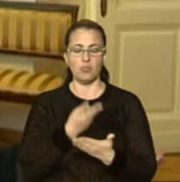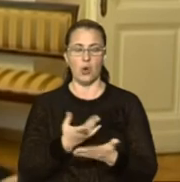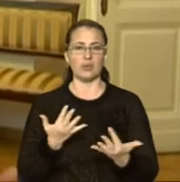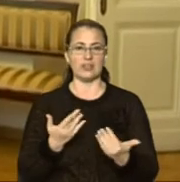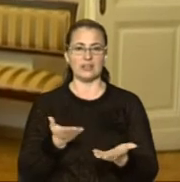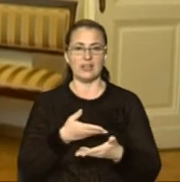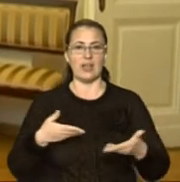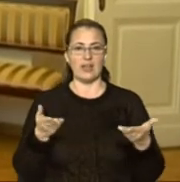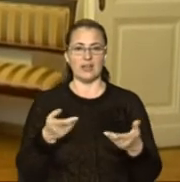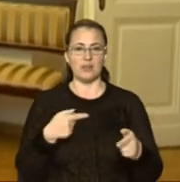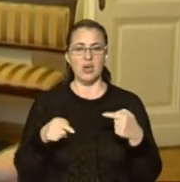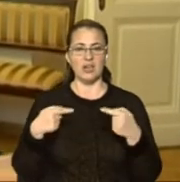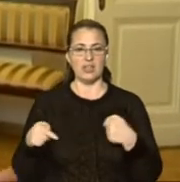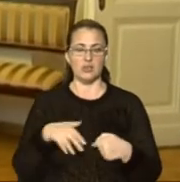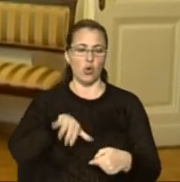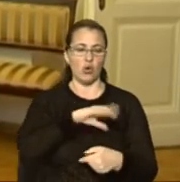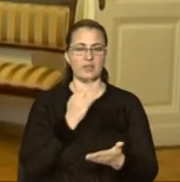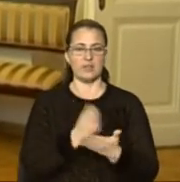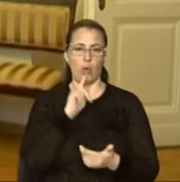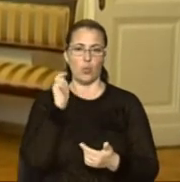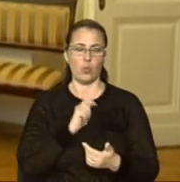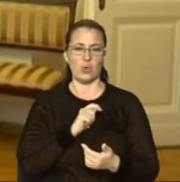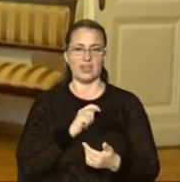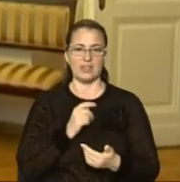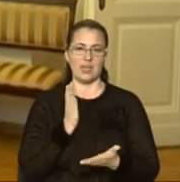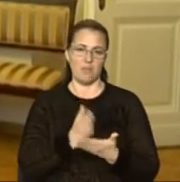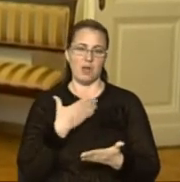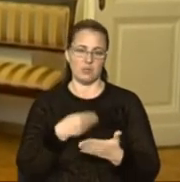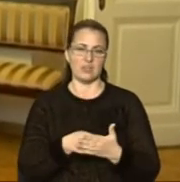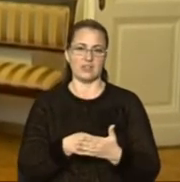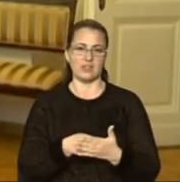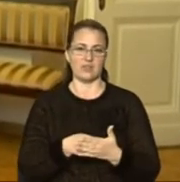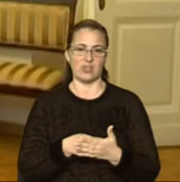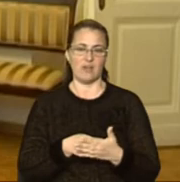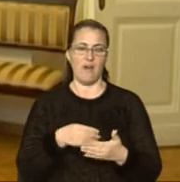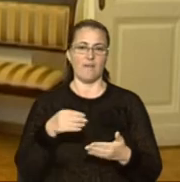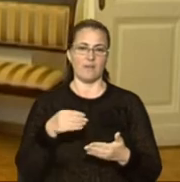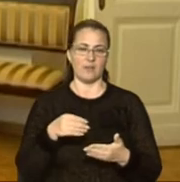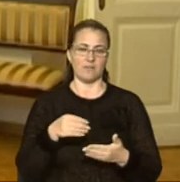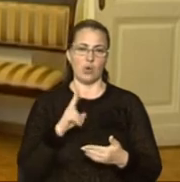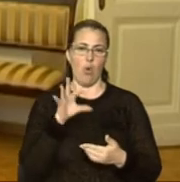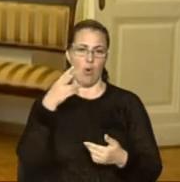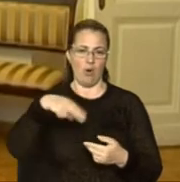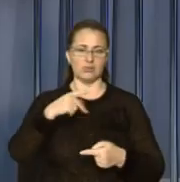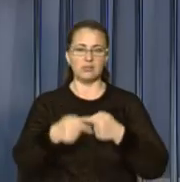різноманітні, але ми всі є українці, ми всі маємо свою ідентичність українця, і вишиванка – це наш генетичний код.